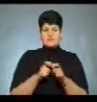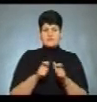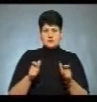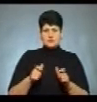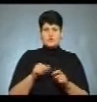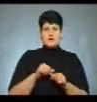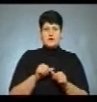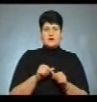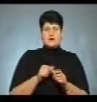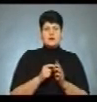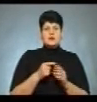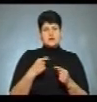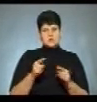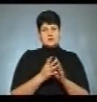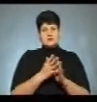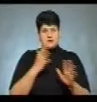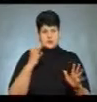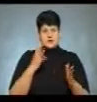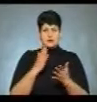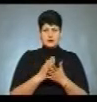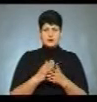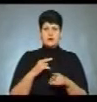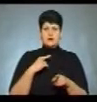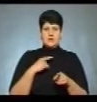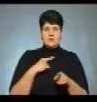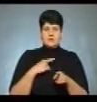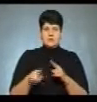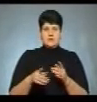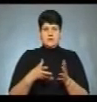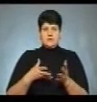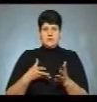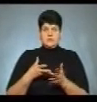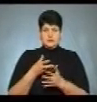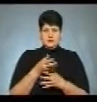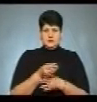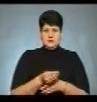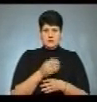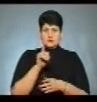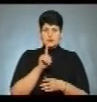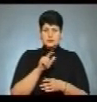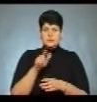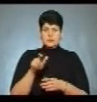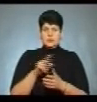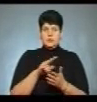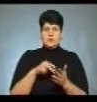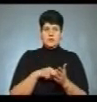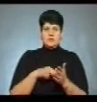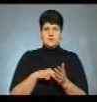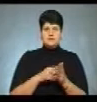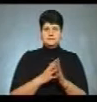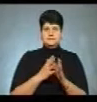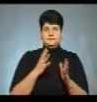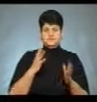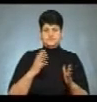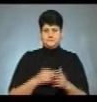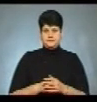виділена окрема каса для виплати пошвидкій копійці нашому внутрішньому переказу, щоб люди не стояли в трьох черг, тільки в